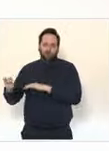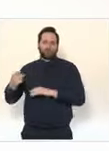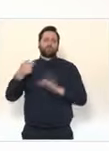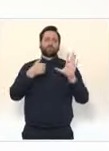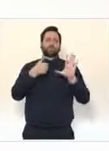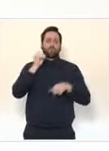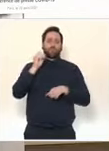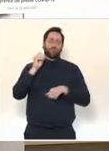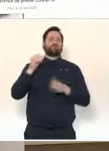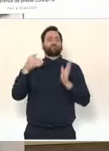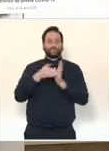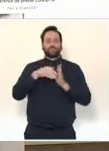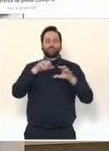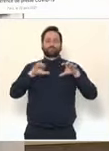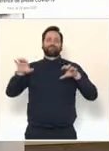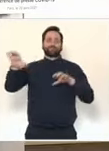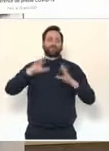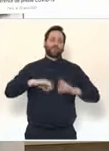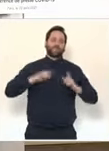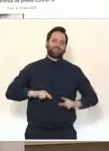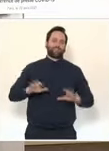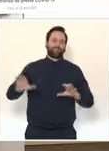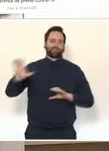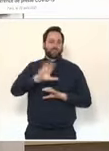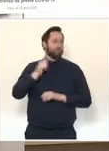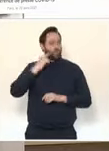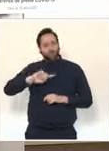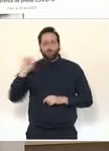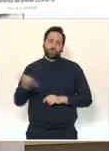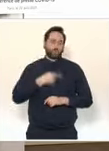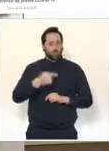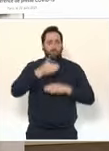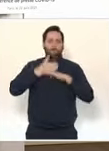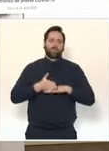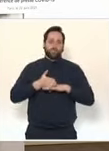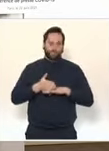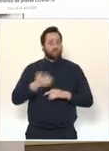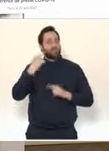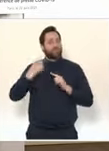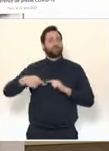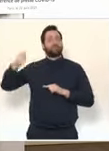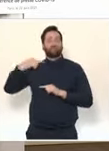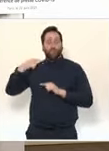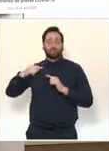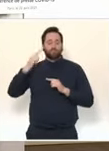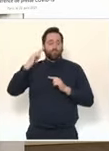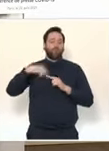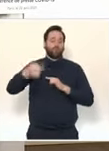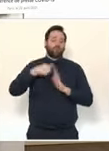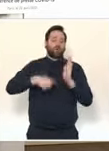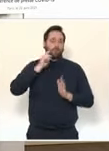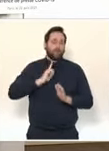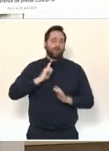puissent l'avoir. Je rappelle que c'est environ 50 millions d'autotests que nous allons ainsi déployer au mois de mai et juin pour cette stratégie